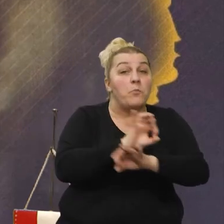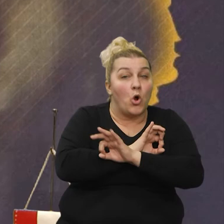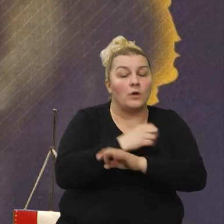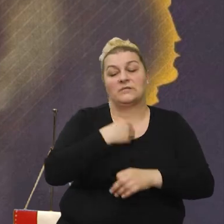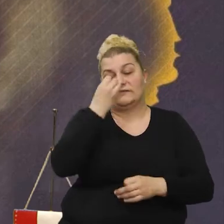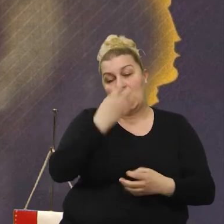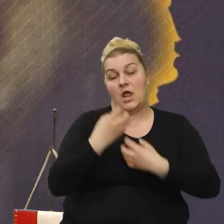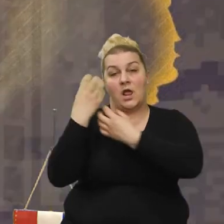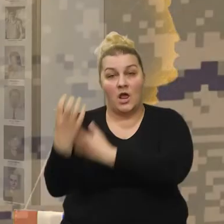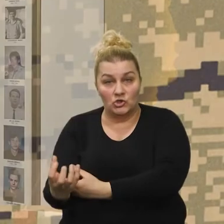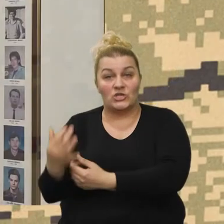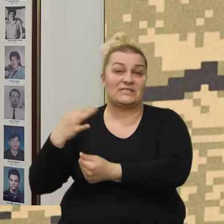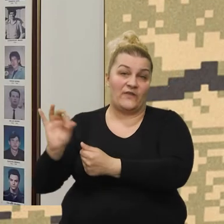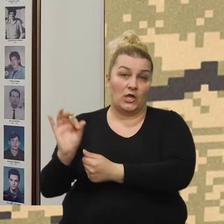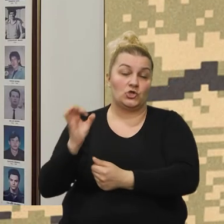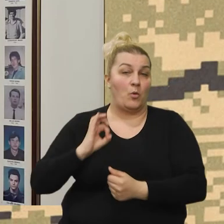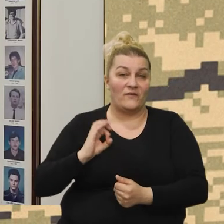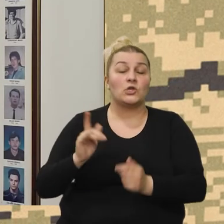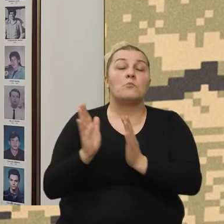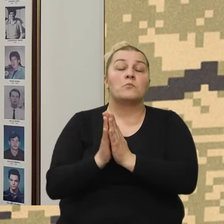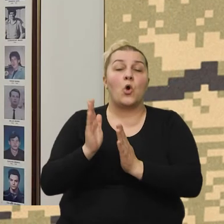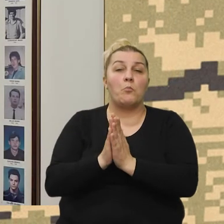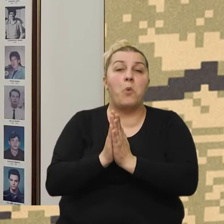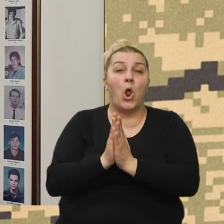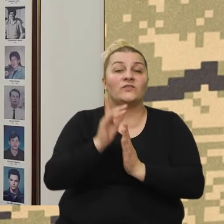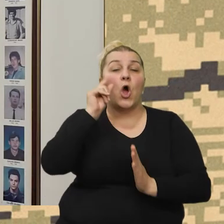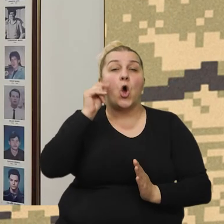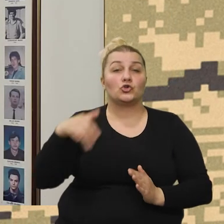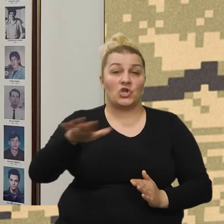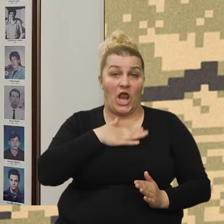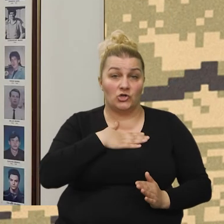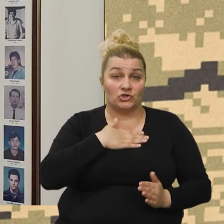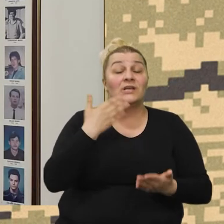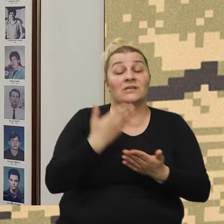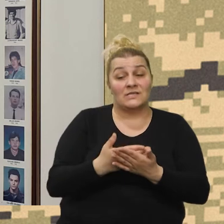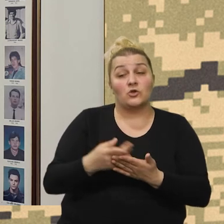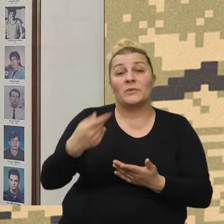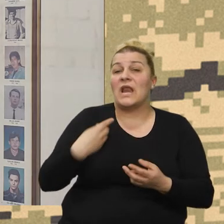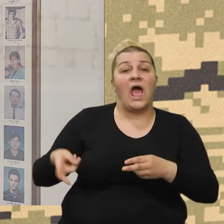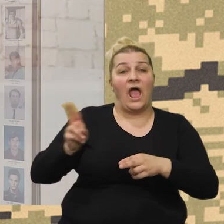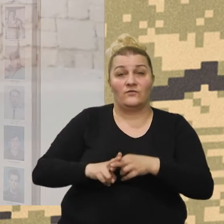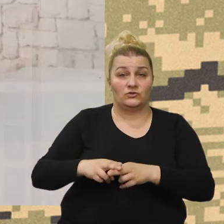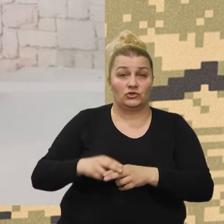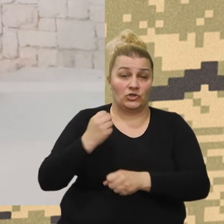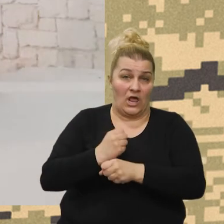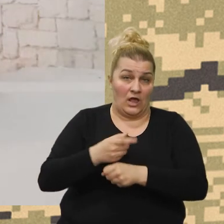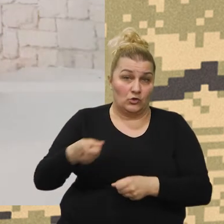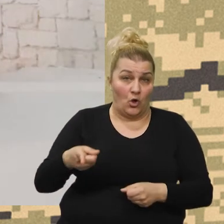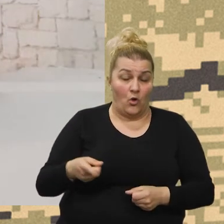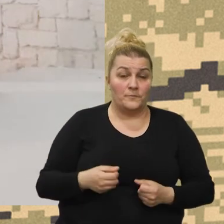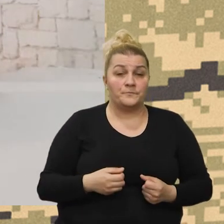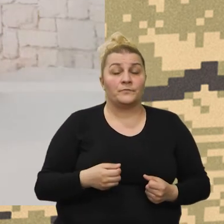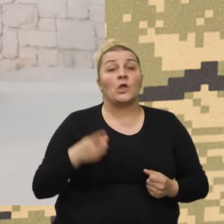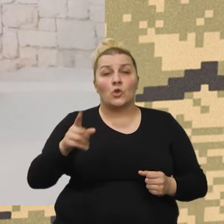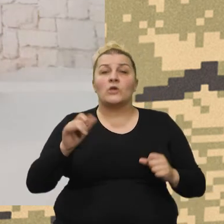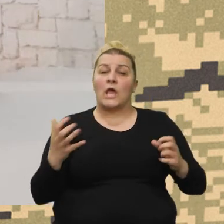odnesemo cviće, zapalimo cviću, izmolimo očenaš. To je ono zašto se mi najviše zalažemo. Jer je to